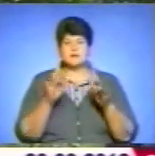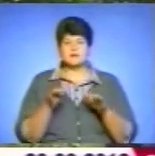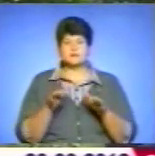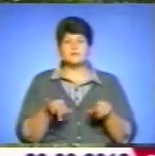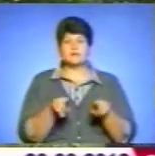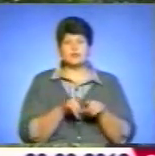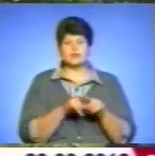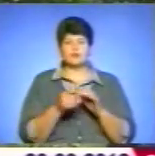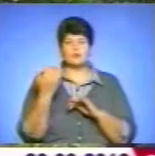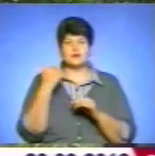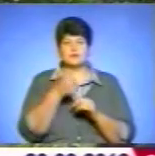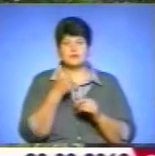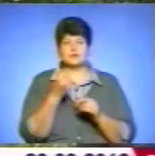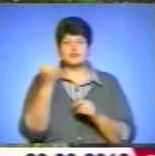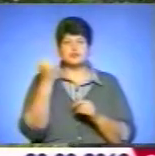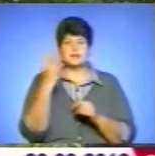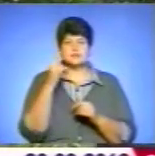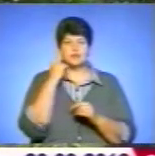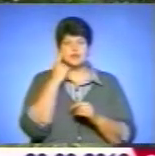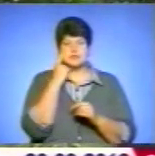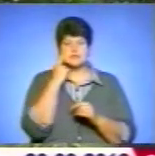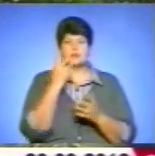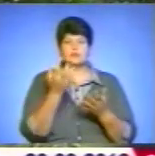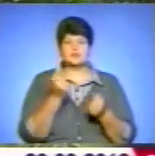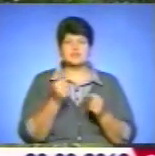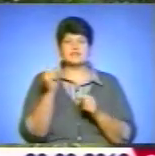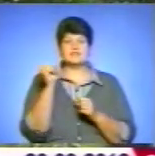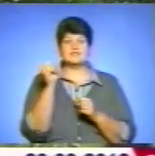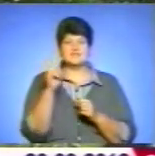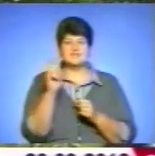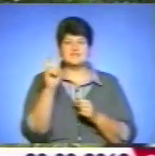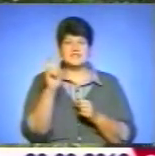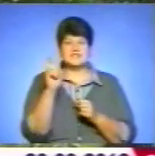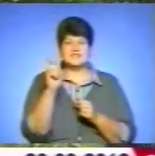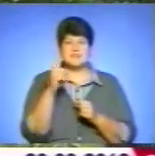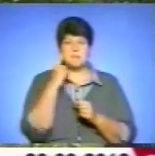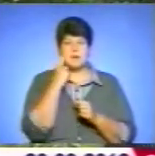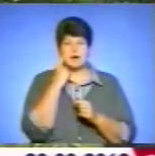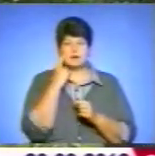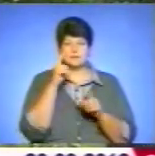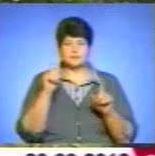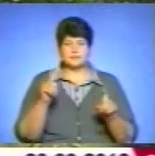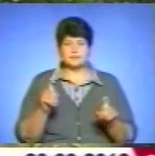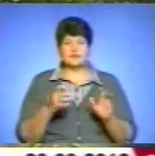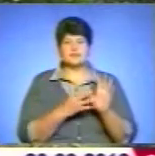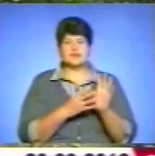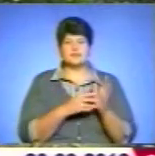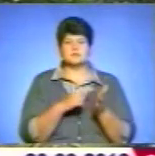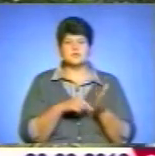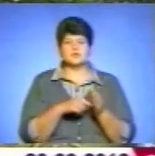14 учасників тестування, які отримали 200 балів. З них 9 – з міста Тернополя,